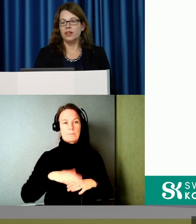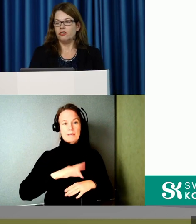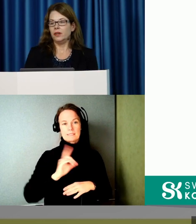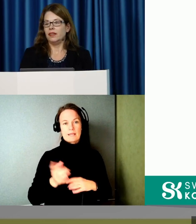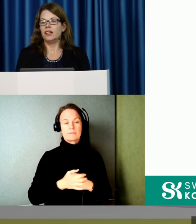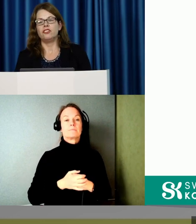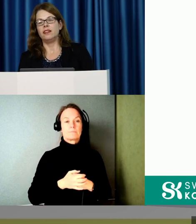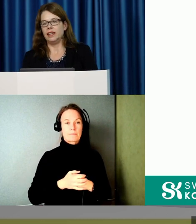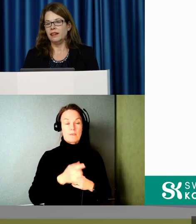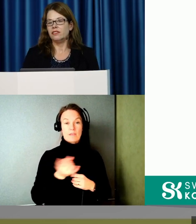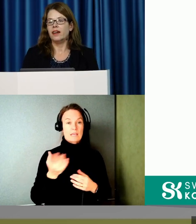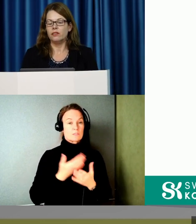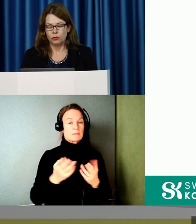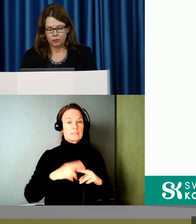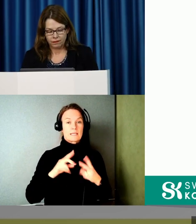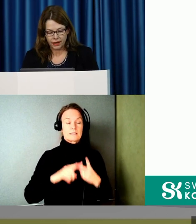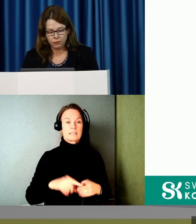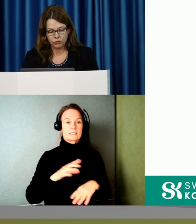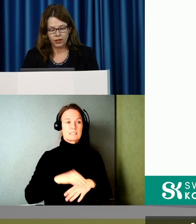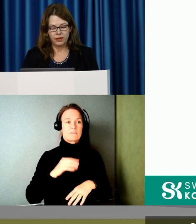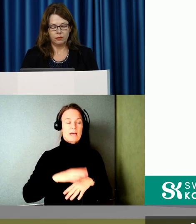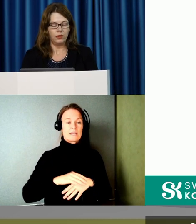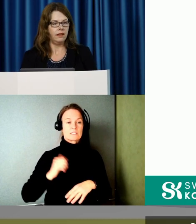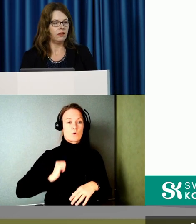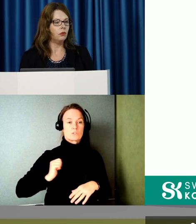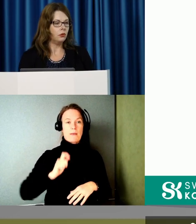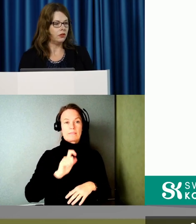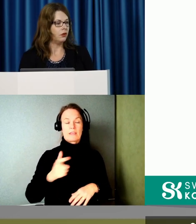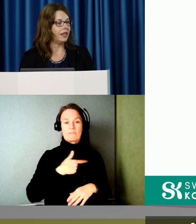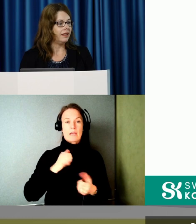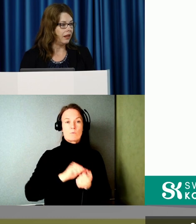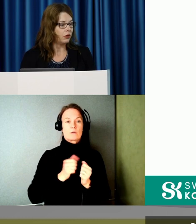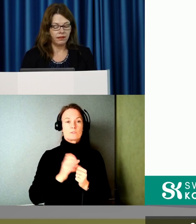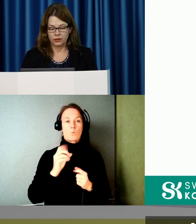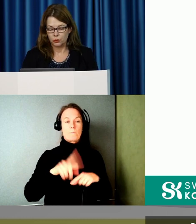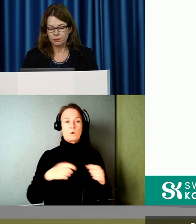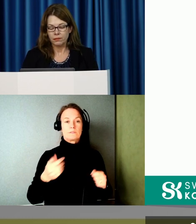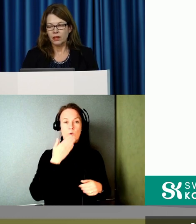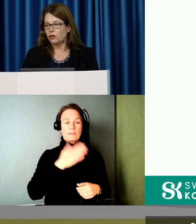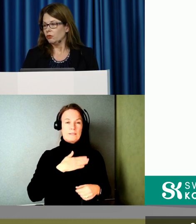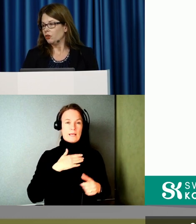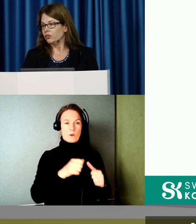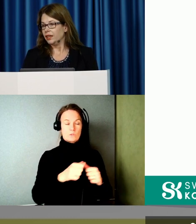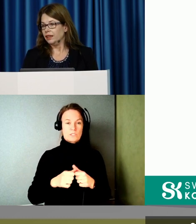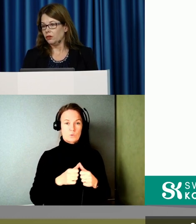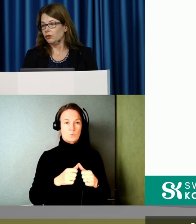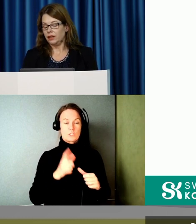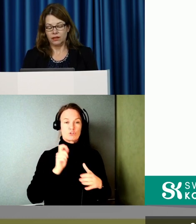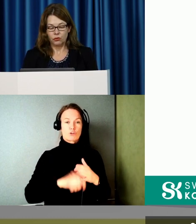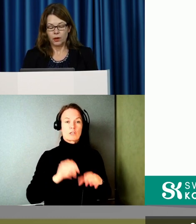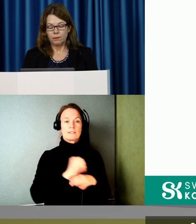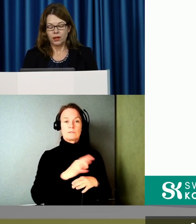För er som inte känner till Sveriges konsumenter så är vi en politisk, obunden och ideell organisation som startade